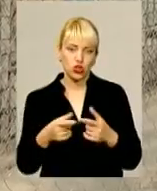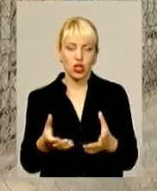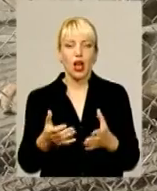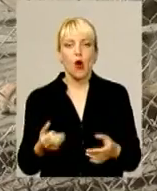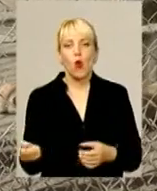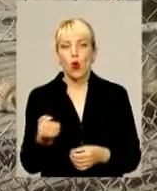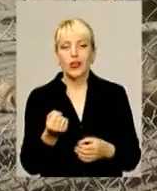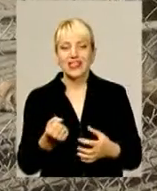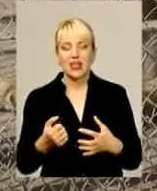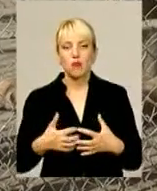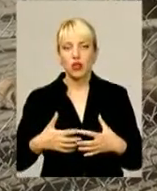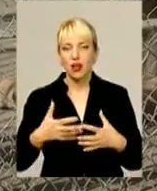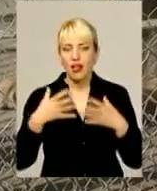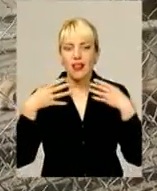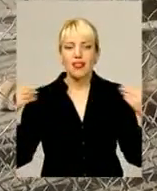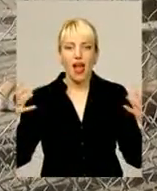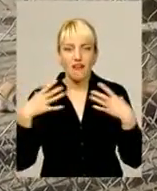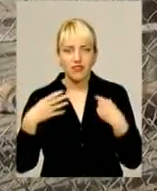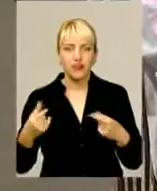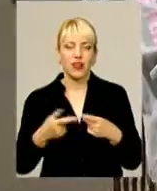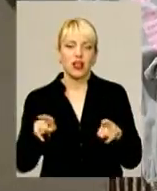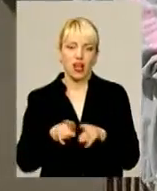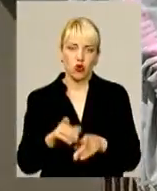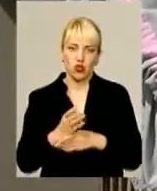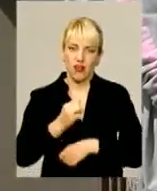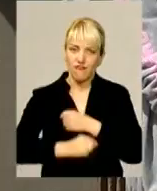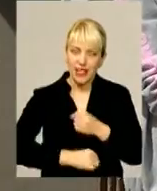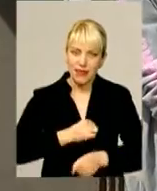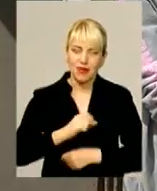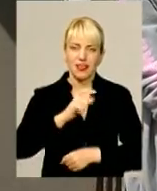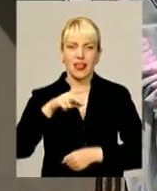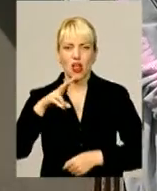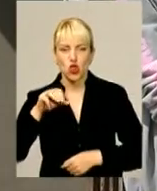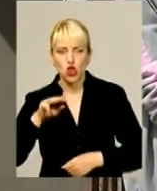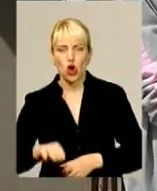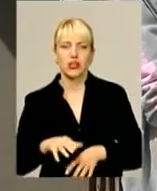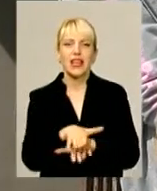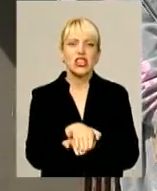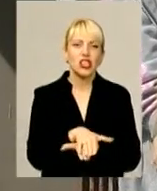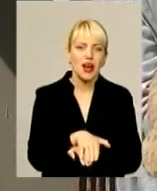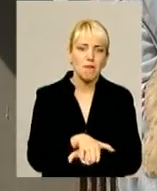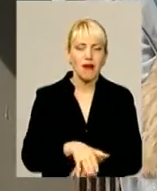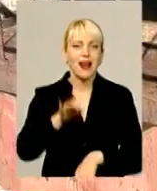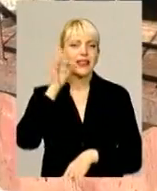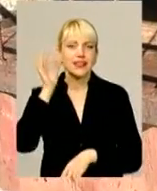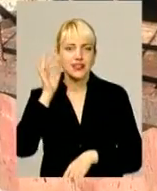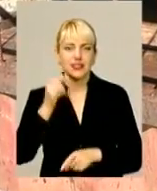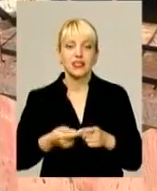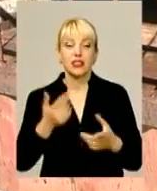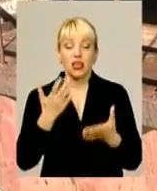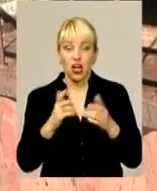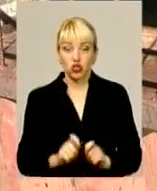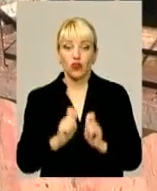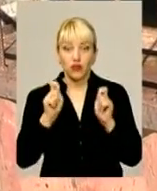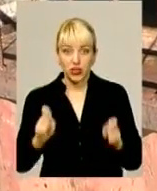левів, які цього року принесли чотирьох левенят. Є тут ведмідь, єноти, кінгуруб, тахри і черепахи, і лисиці. Порахував, якщо відкрити у